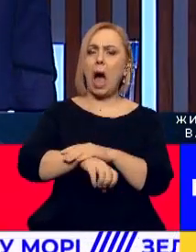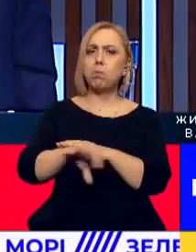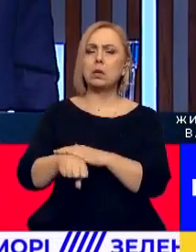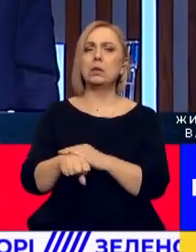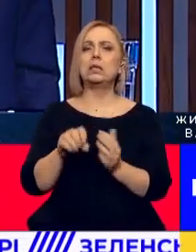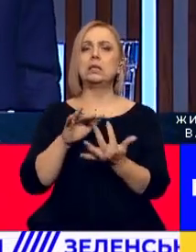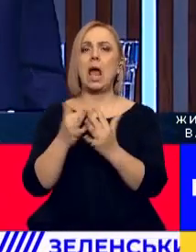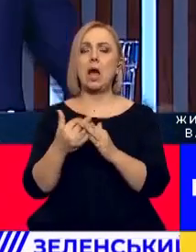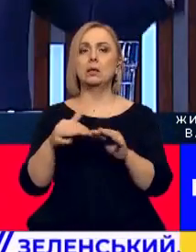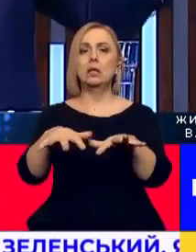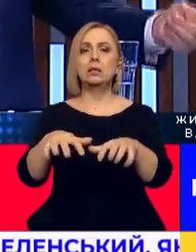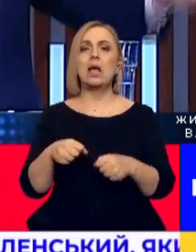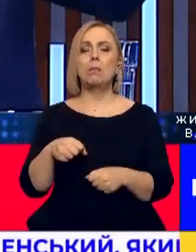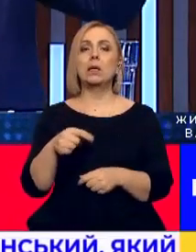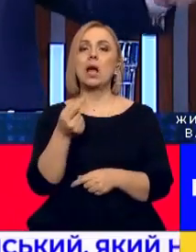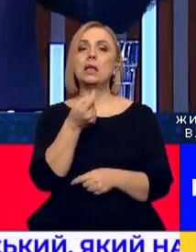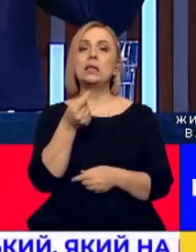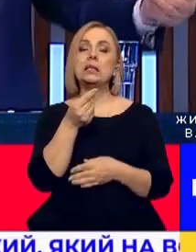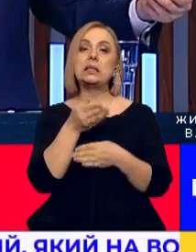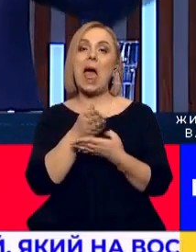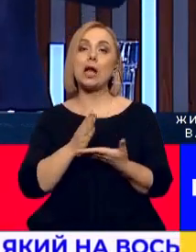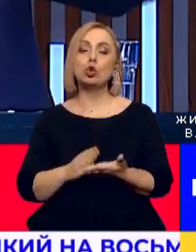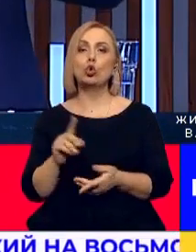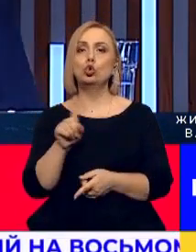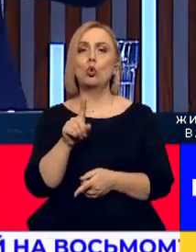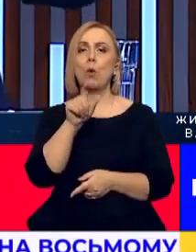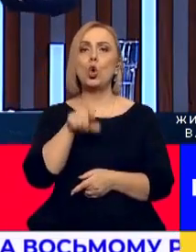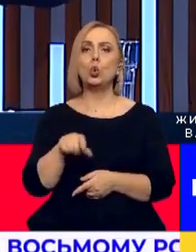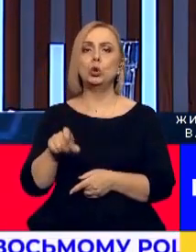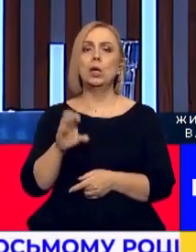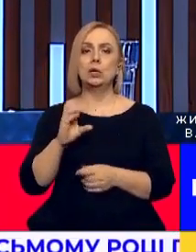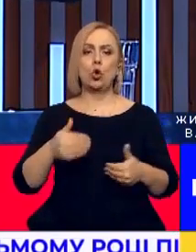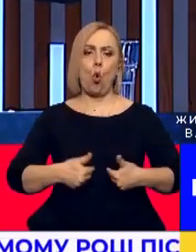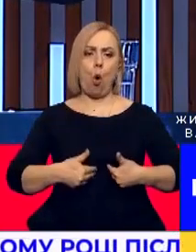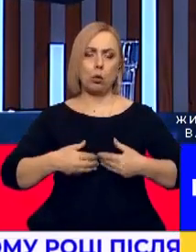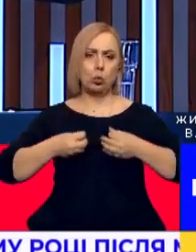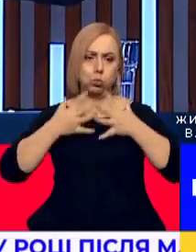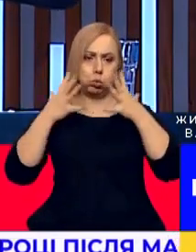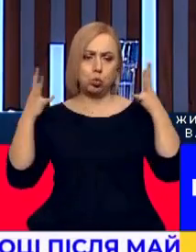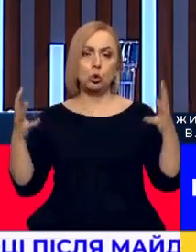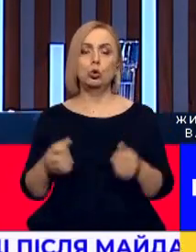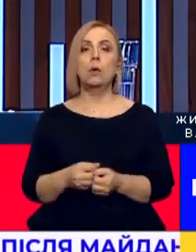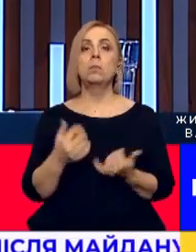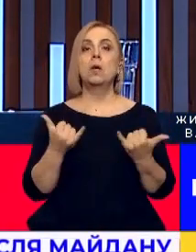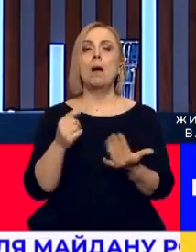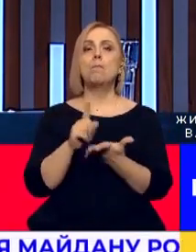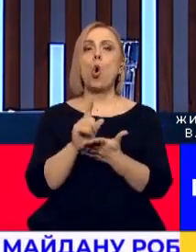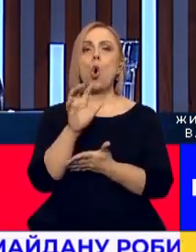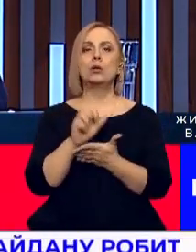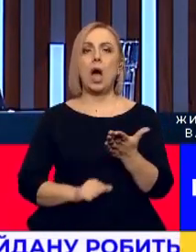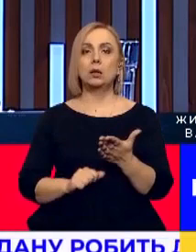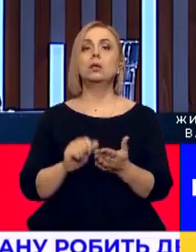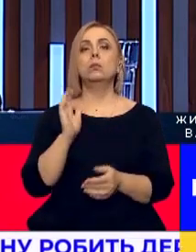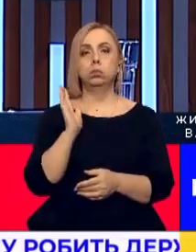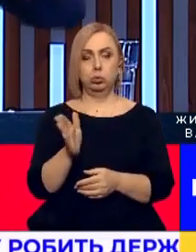зерно, щоб люди з голоду пухли. Зараз вони поприймали закони, які дають податкові необмежені повноваження ходити по хатах,